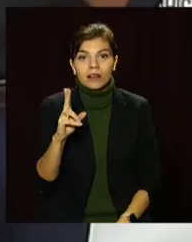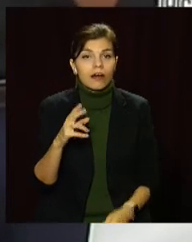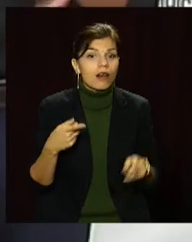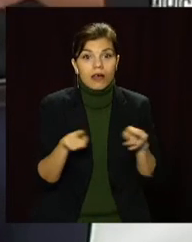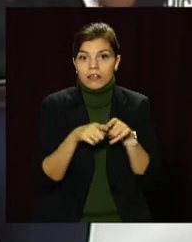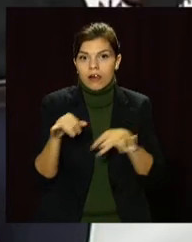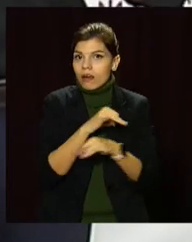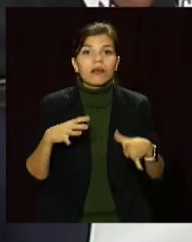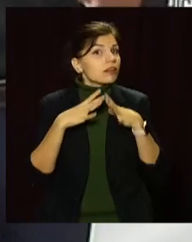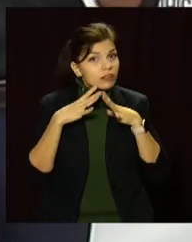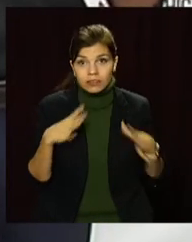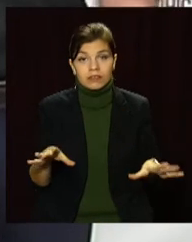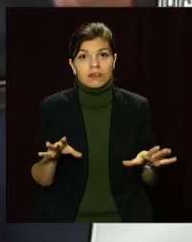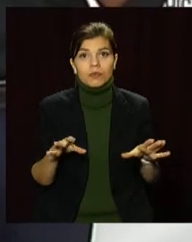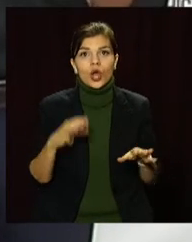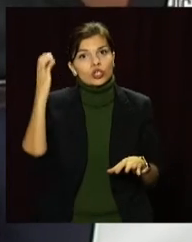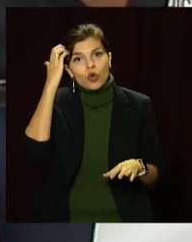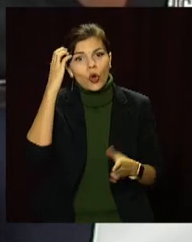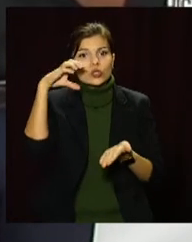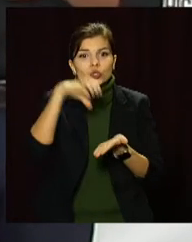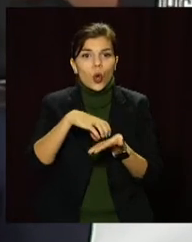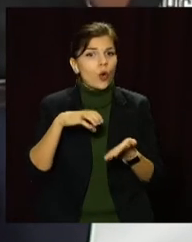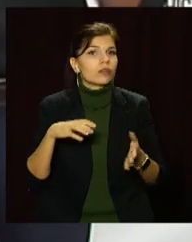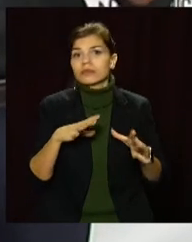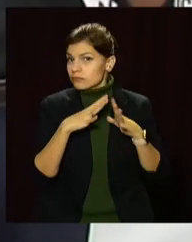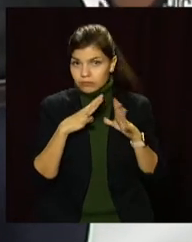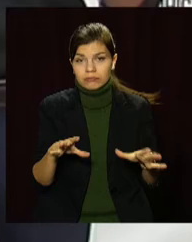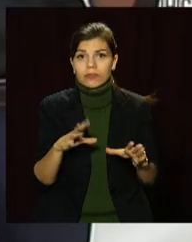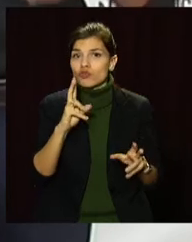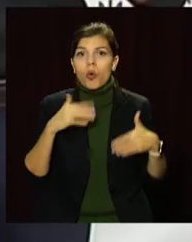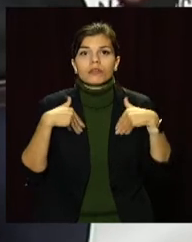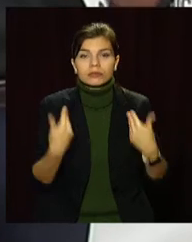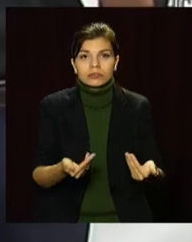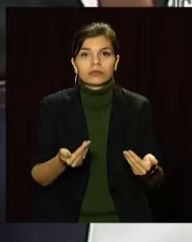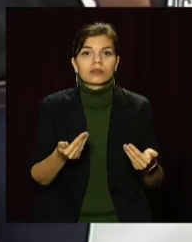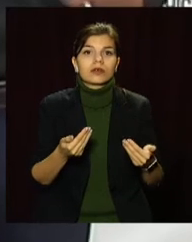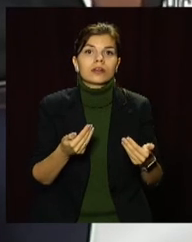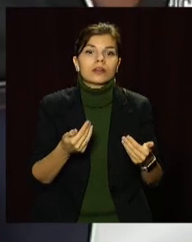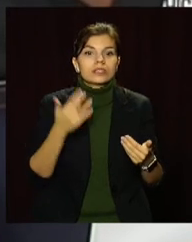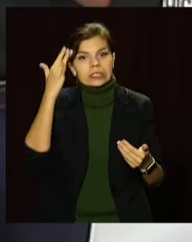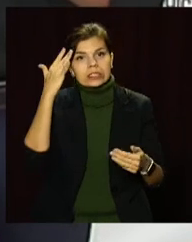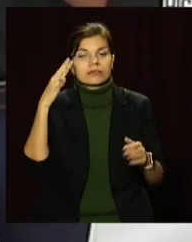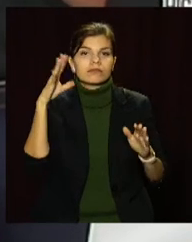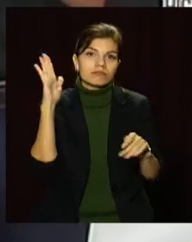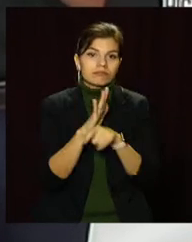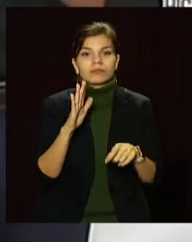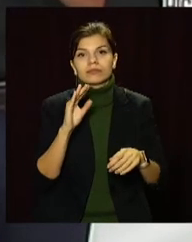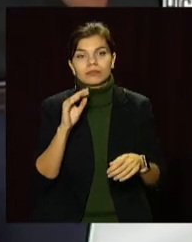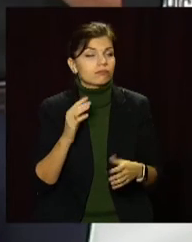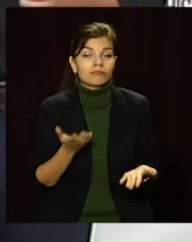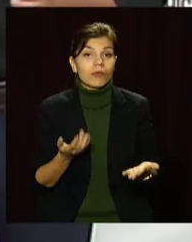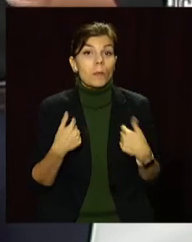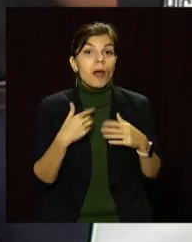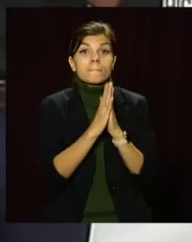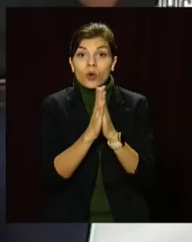обговорювалося. Ніяких чорних зон ніхто не пропонував запроваджувати. І в мене